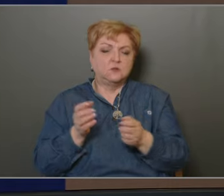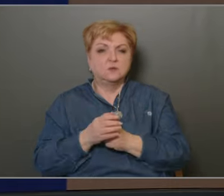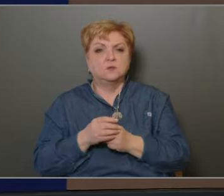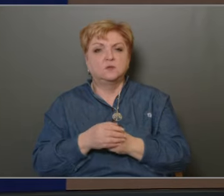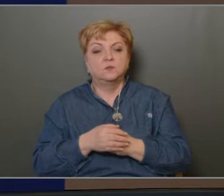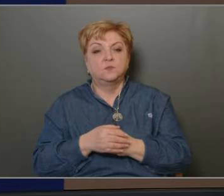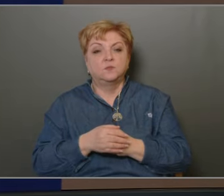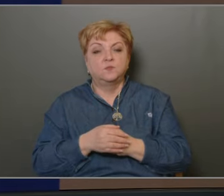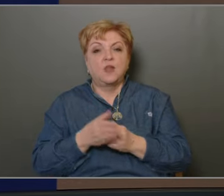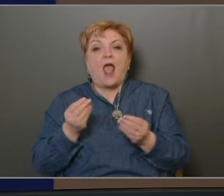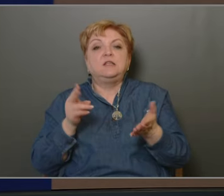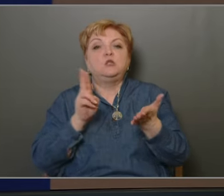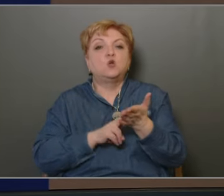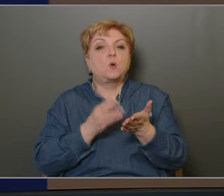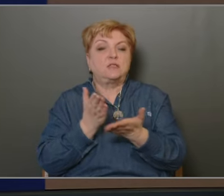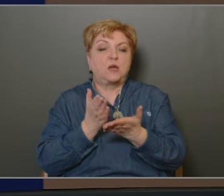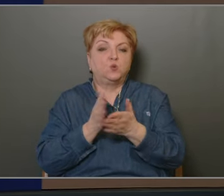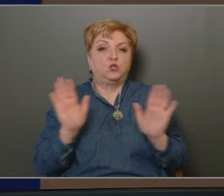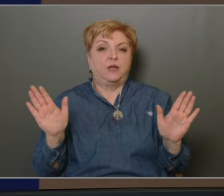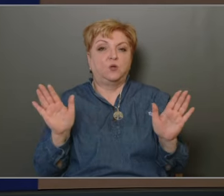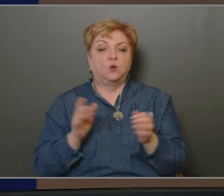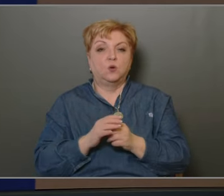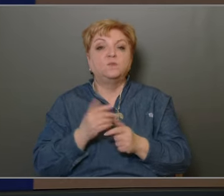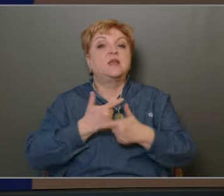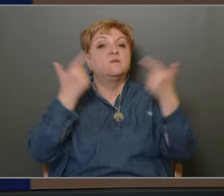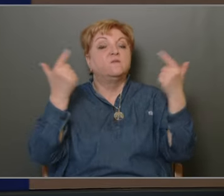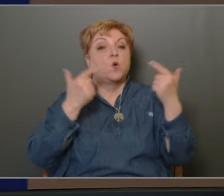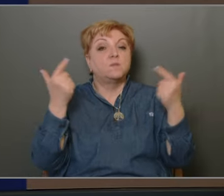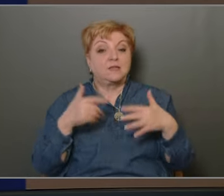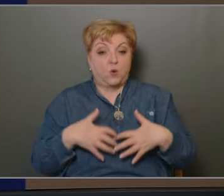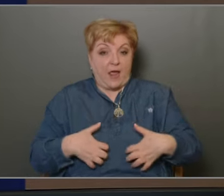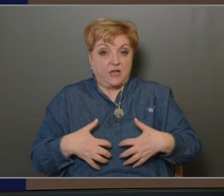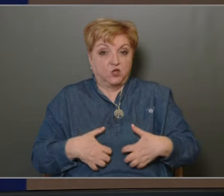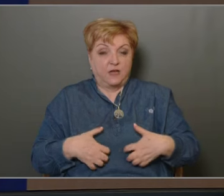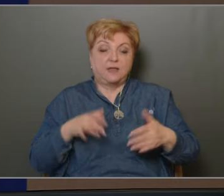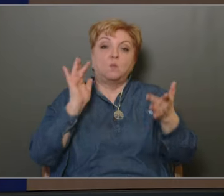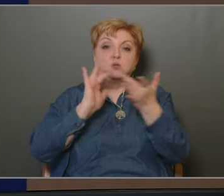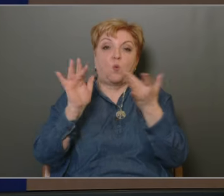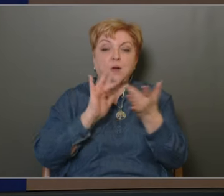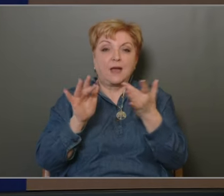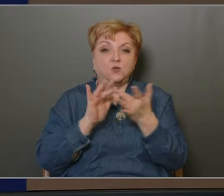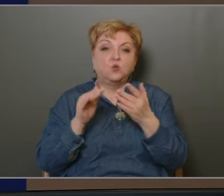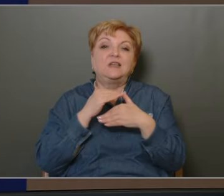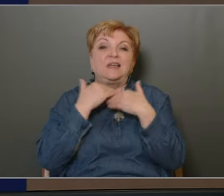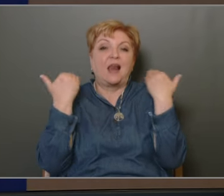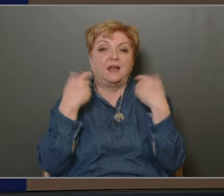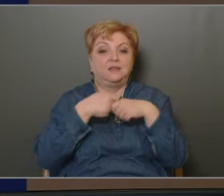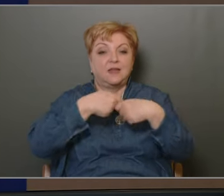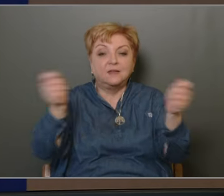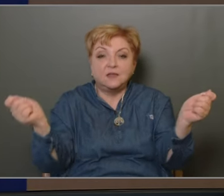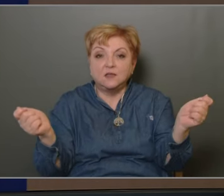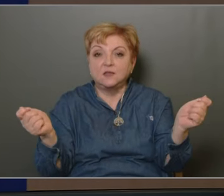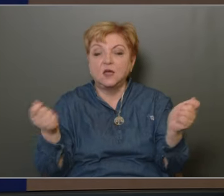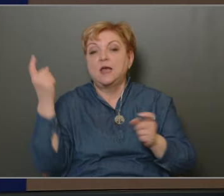egyébként. Tehát a információ éjséget próbáljuk ki elégíteni